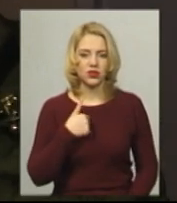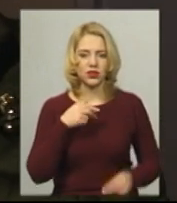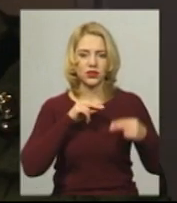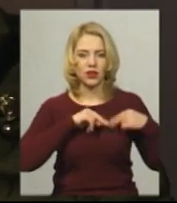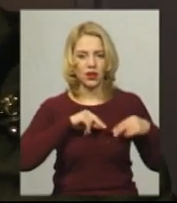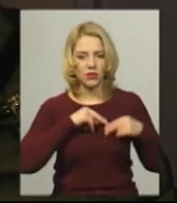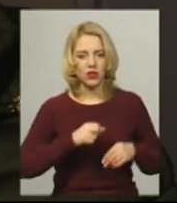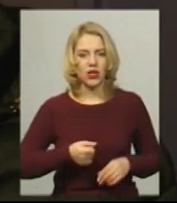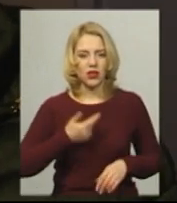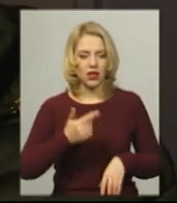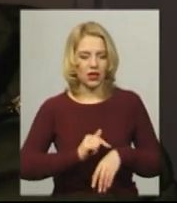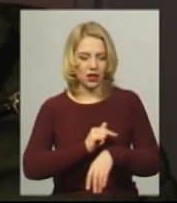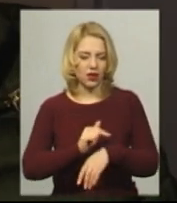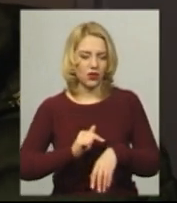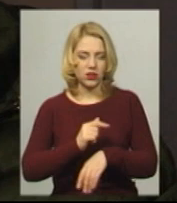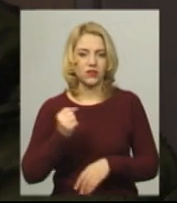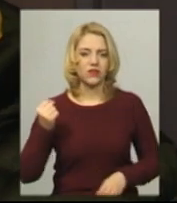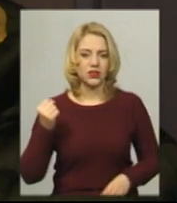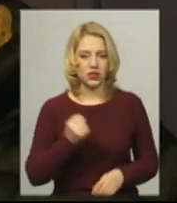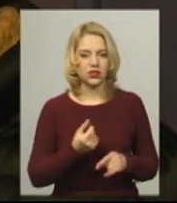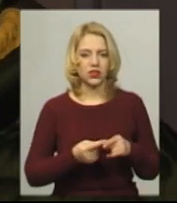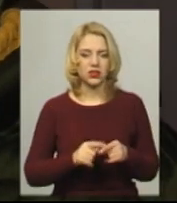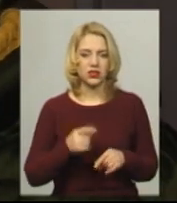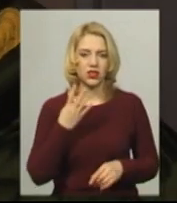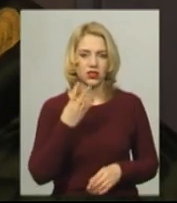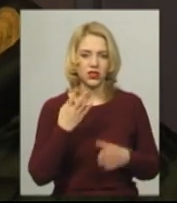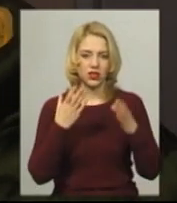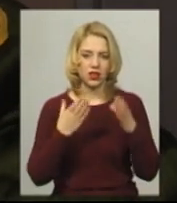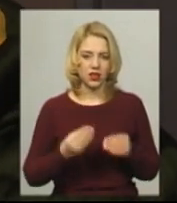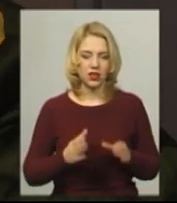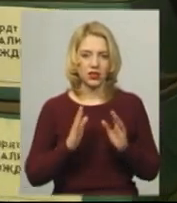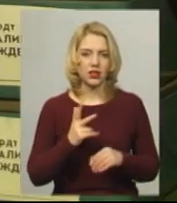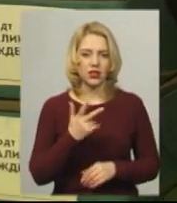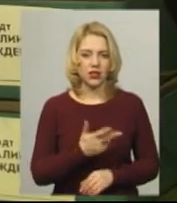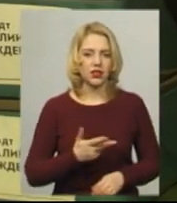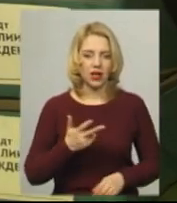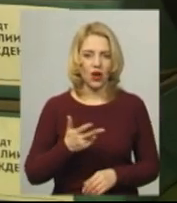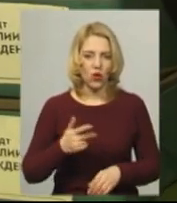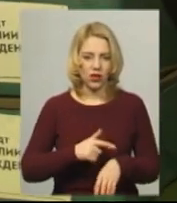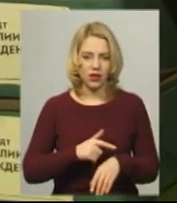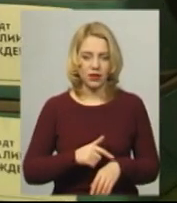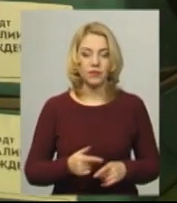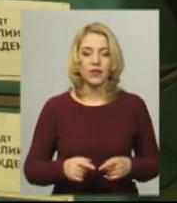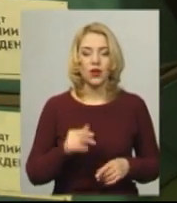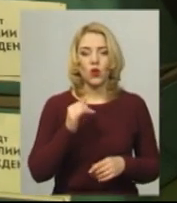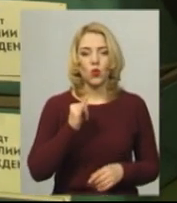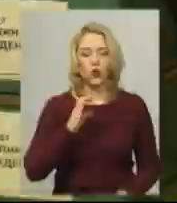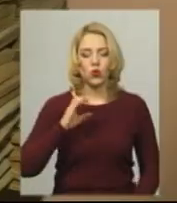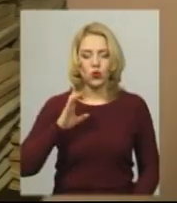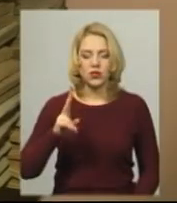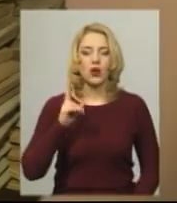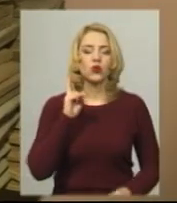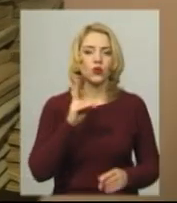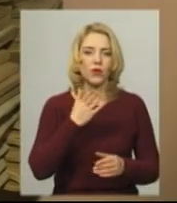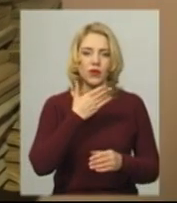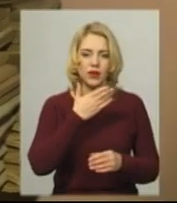декілька годин в тиждень, це чотири дні, тільки по три години». У ТОСівців, які працюють в невиробничій сфері, у